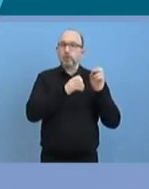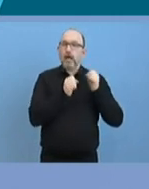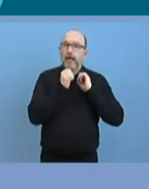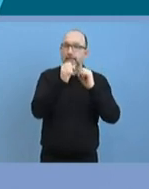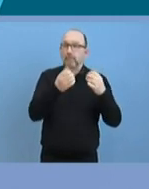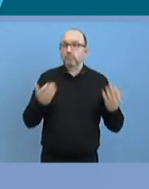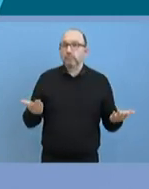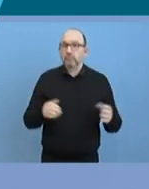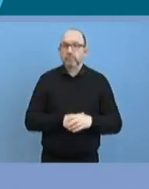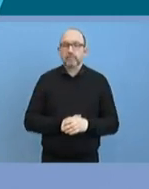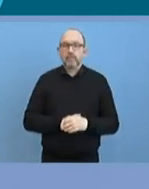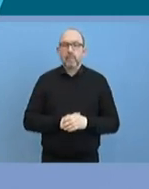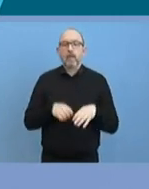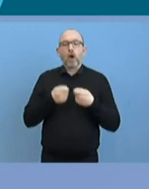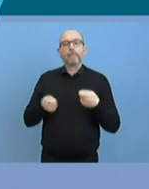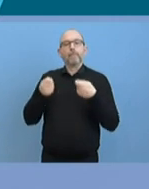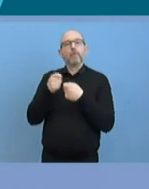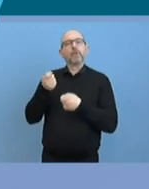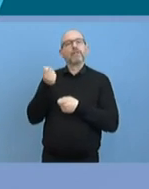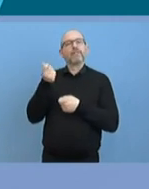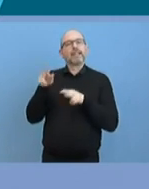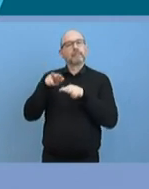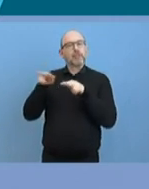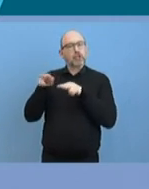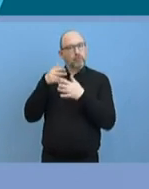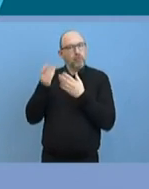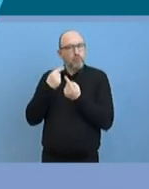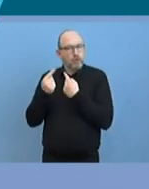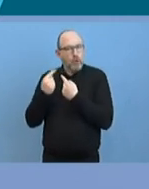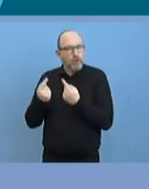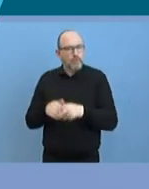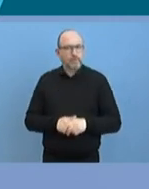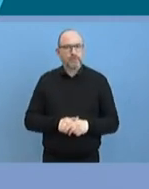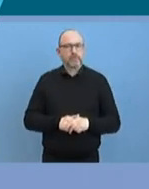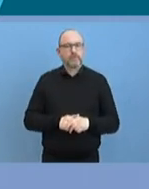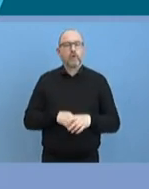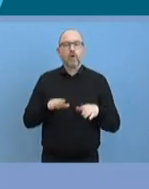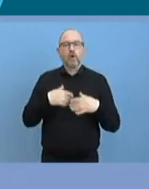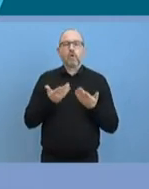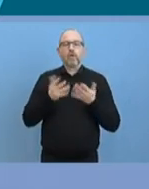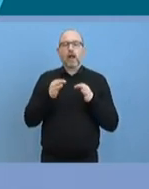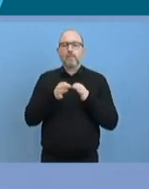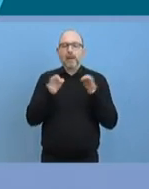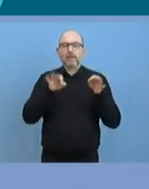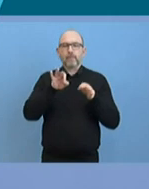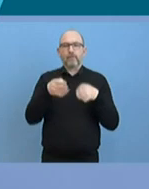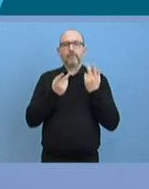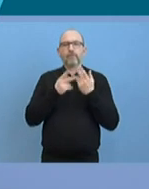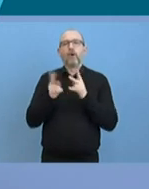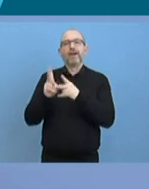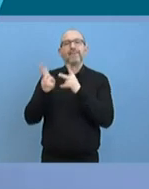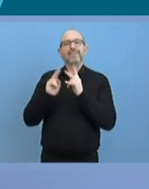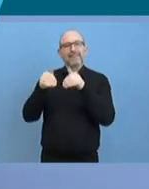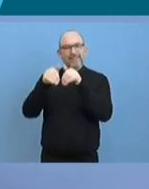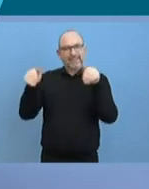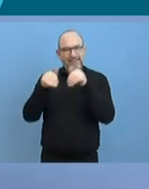auch das Bundesfinanzministerium jetzt besprochen und hat dabei die Maßnahme der Kreditlinien der Vorsorglichen genannt.